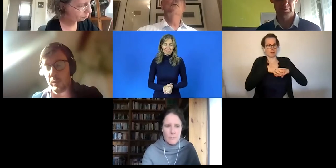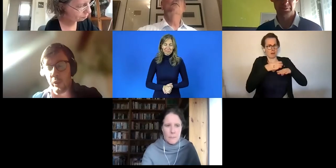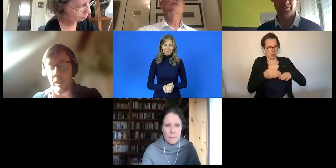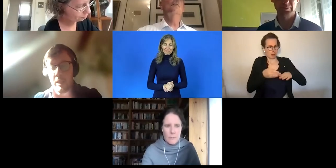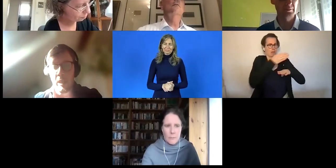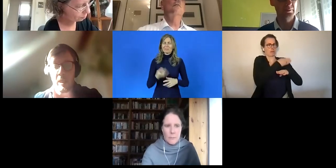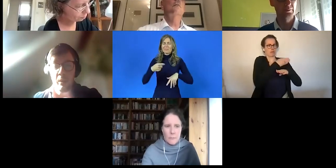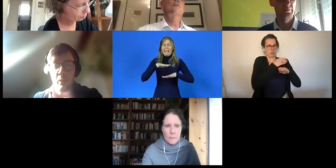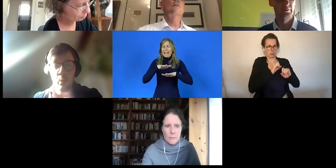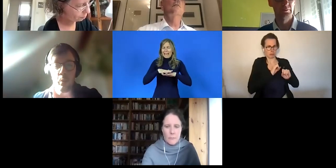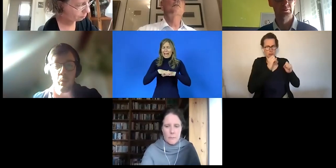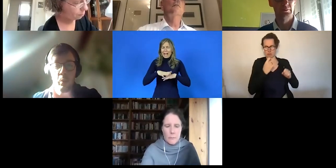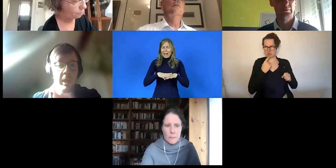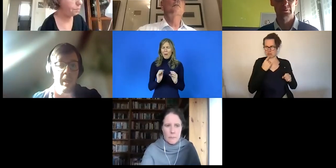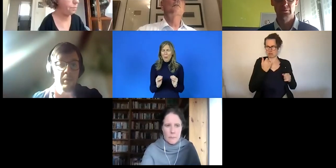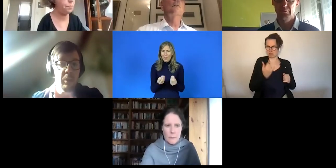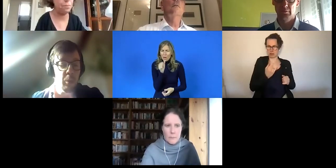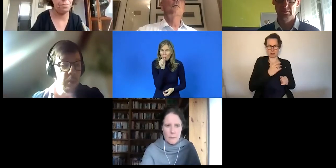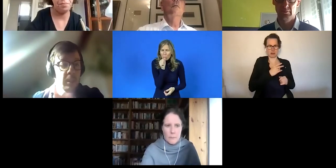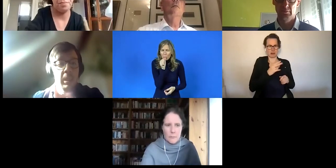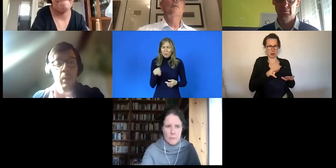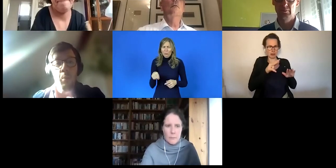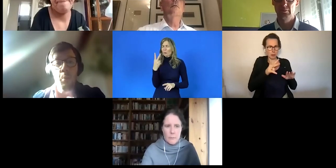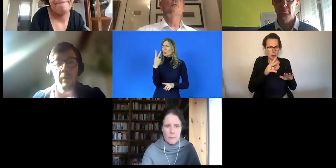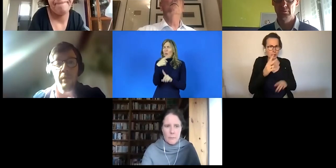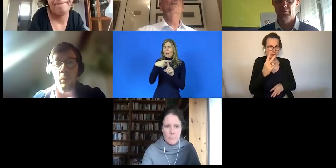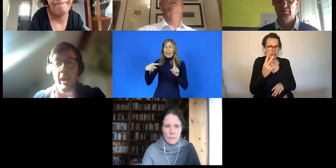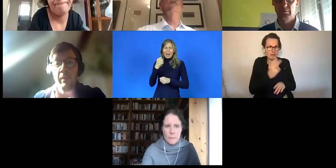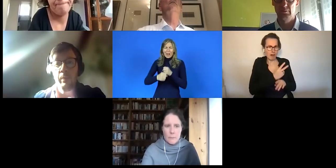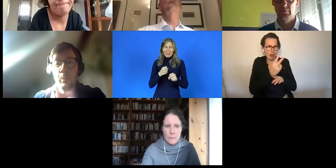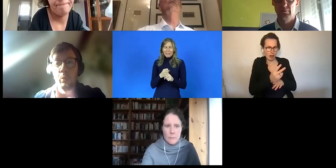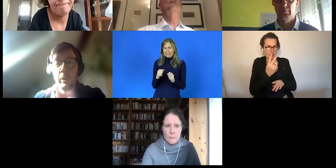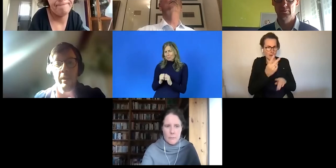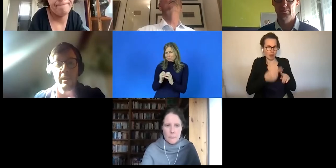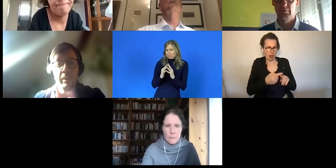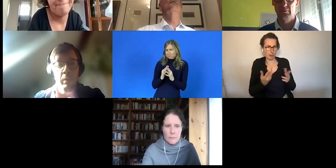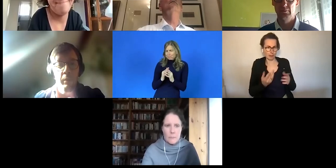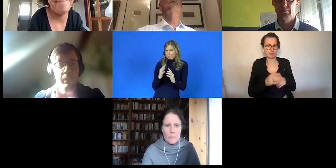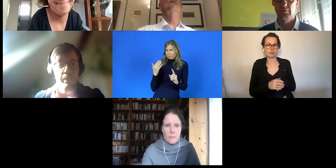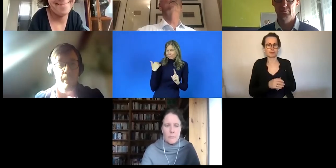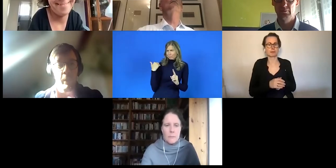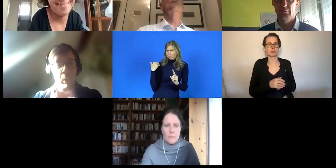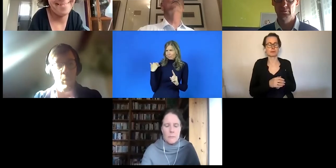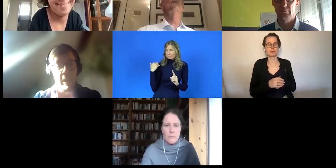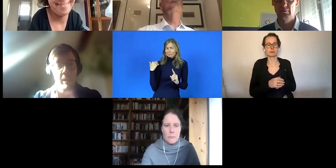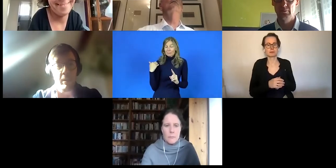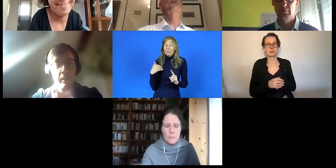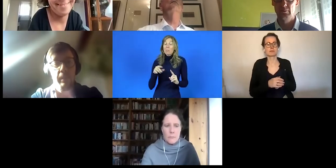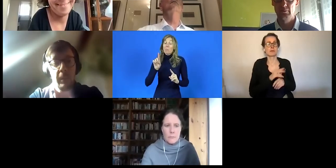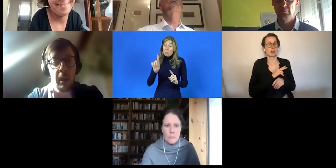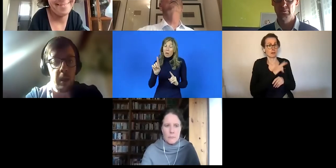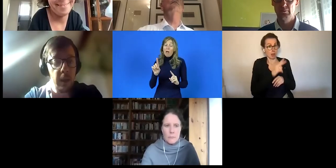den Behinderten. Wir sind noch nicht sehr alt. Wir sind kaum den Kinderschuhen entwachsen, aber wir haben